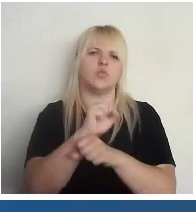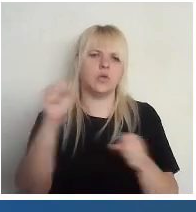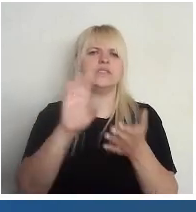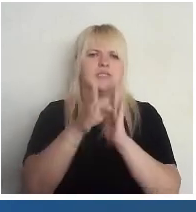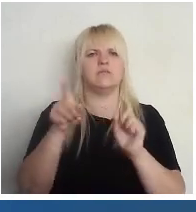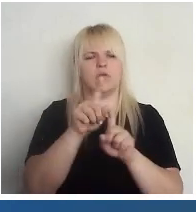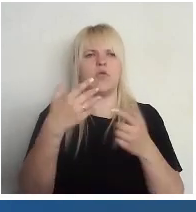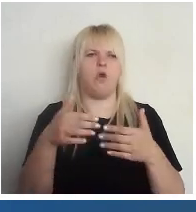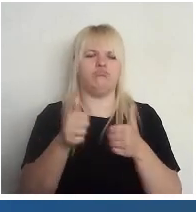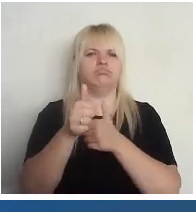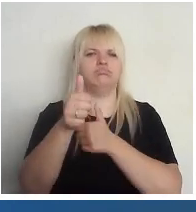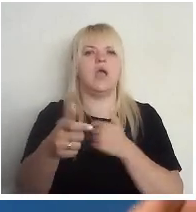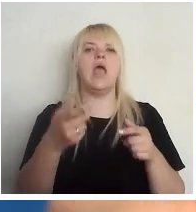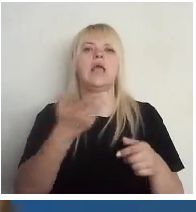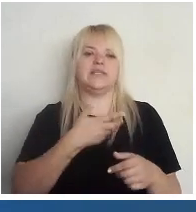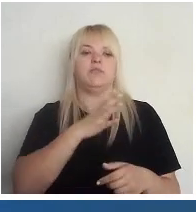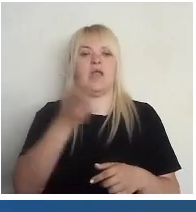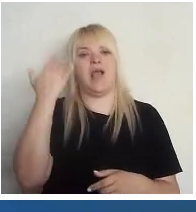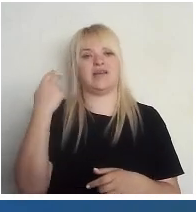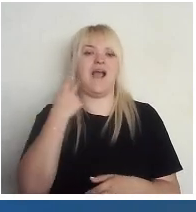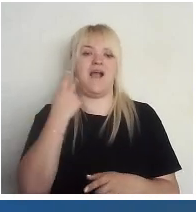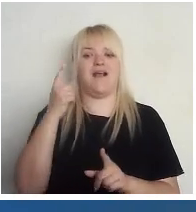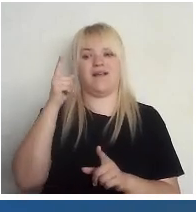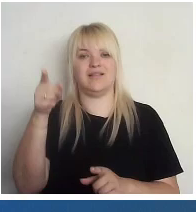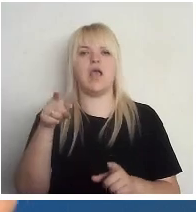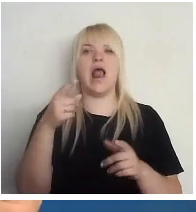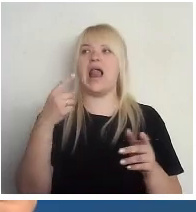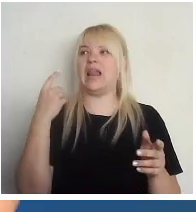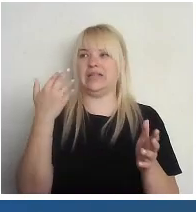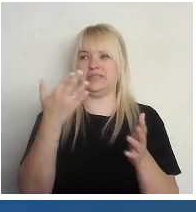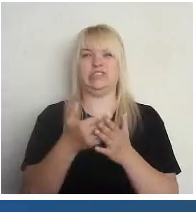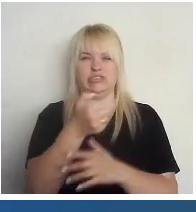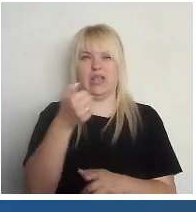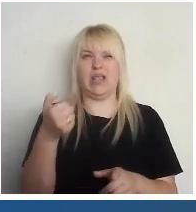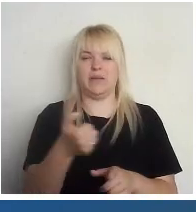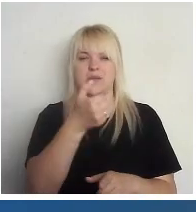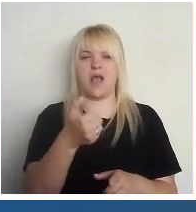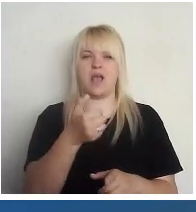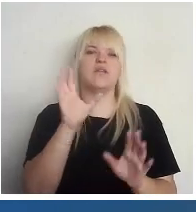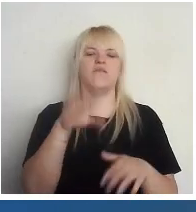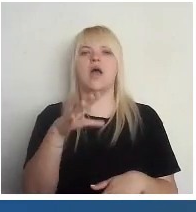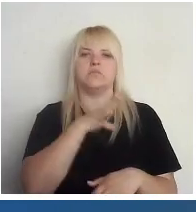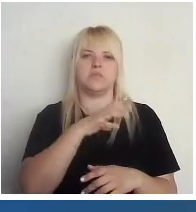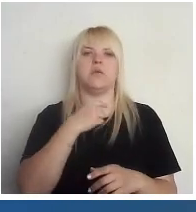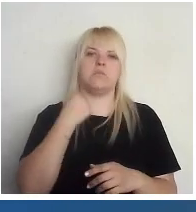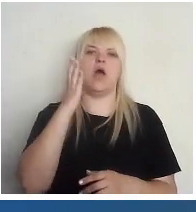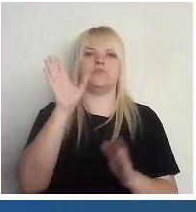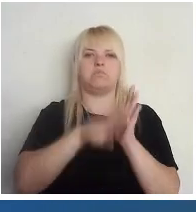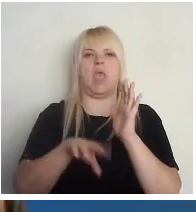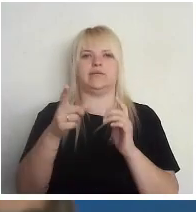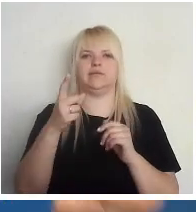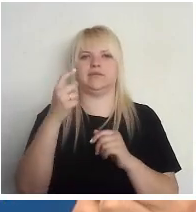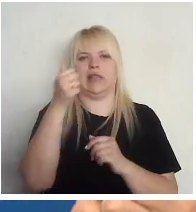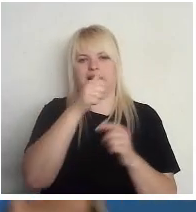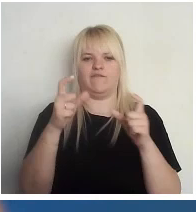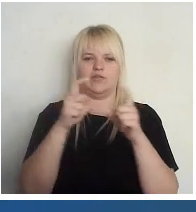priekšā, dzīvoju apvienotie karalistē, un tur līdz šim gadam tu varēji iet balsot bez identifikācijas dokumenta. Tu